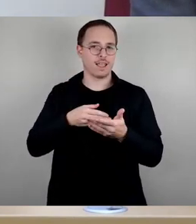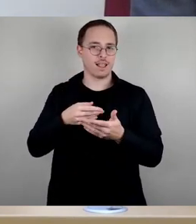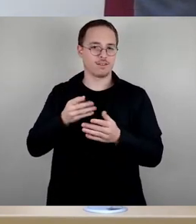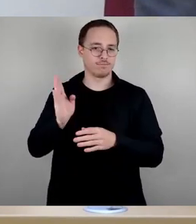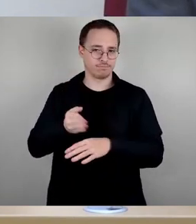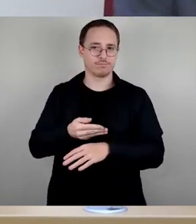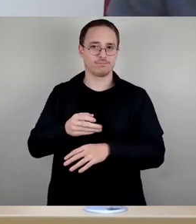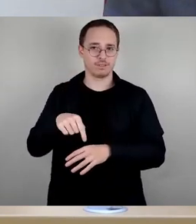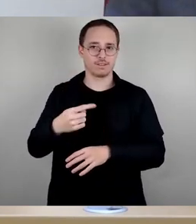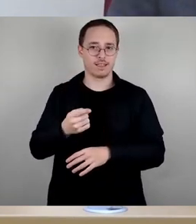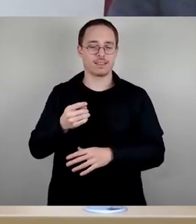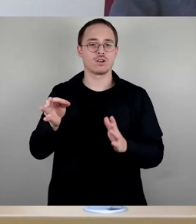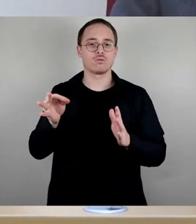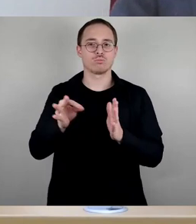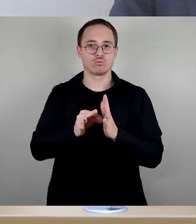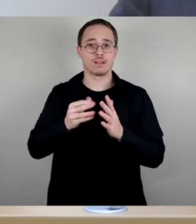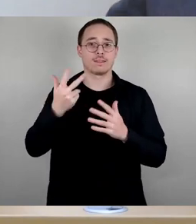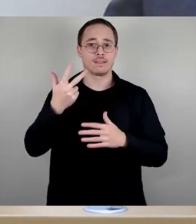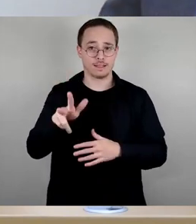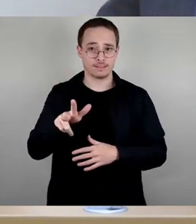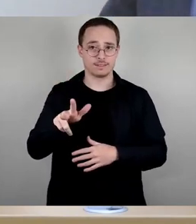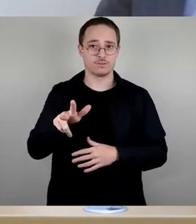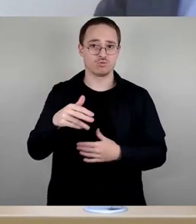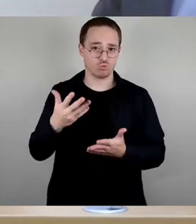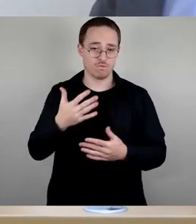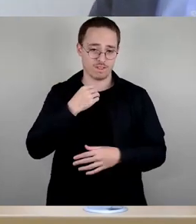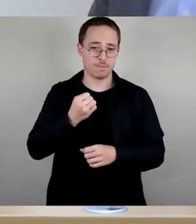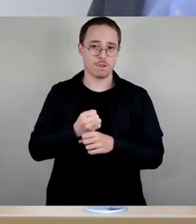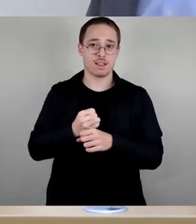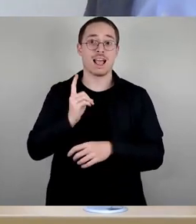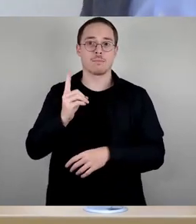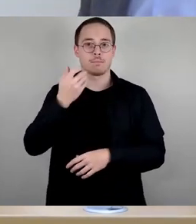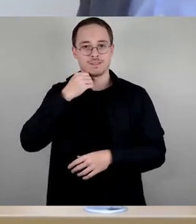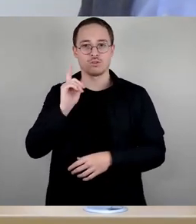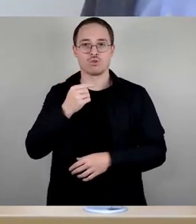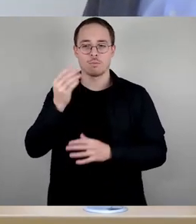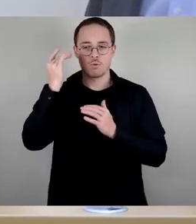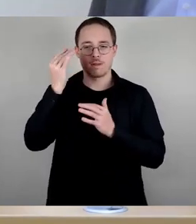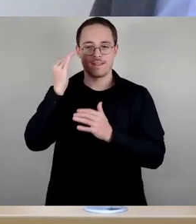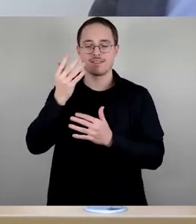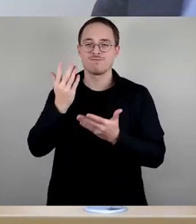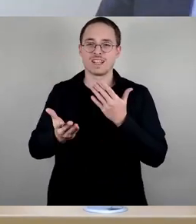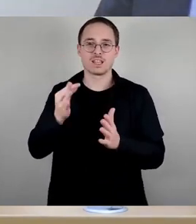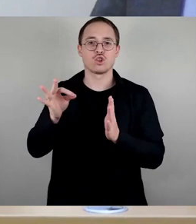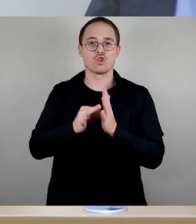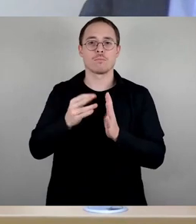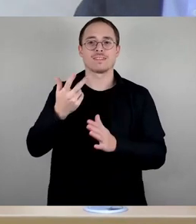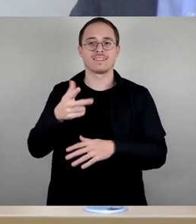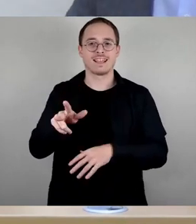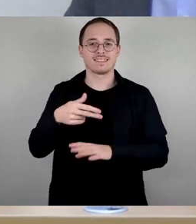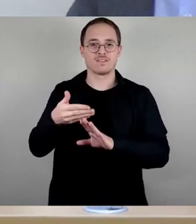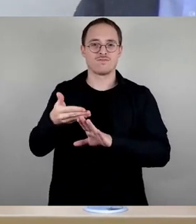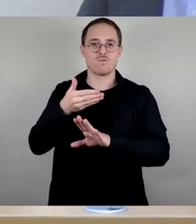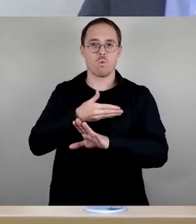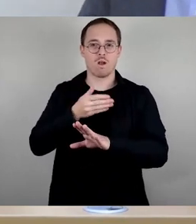der Top 30 dran. Wurde man natürlich auch so machen, aber bitte noch mal überlegen, ob man vielleicht vor den Top 30 die Beschlüsse machen